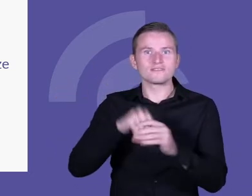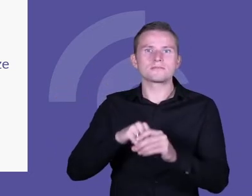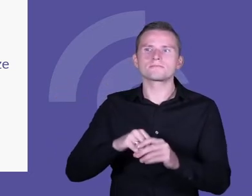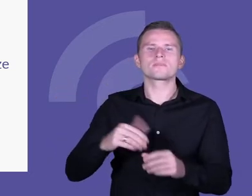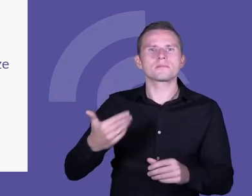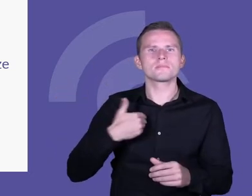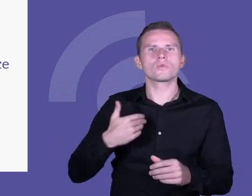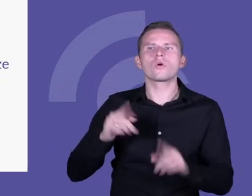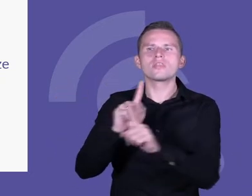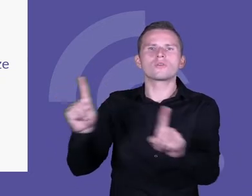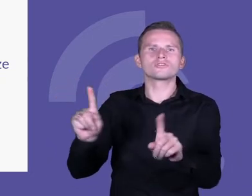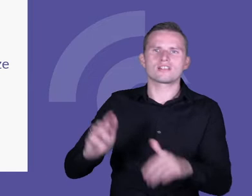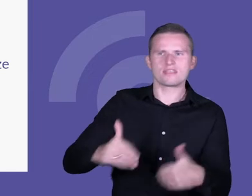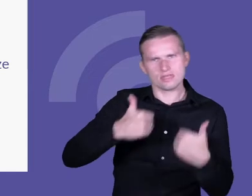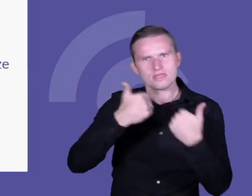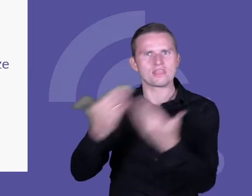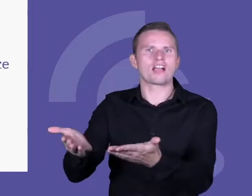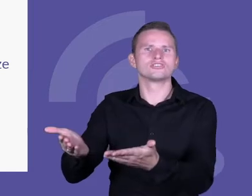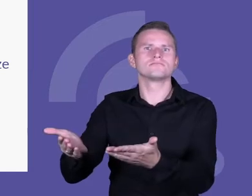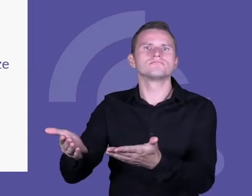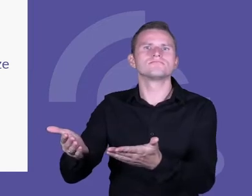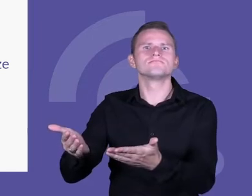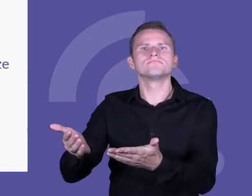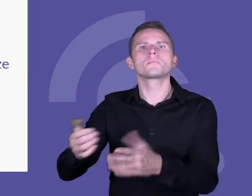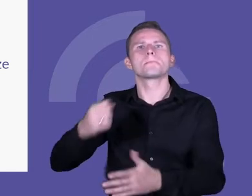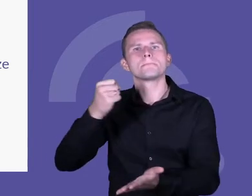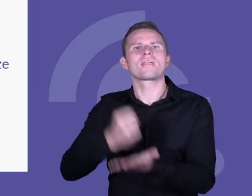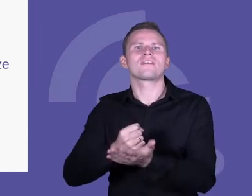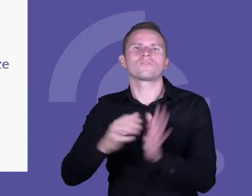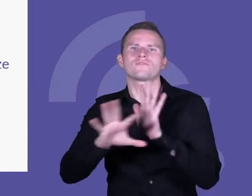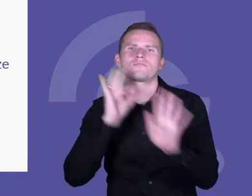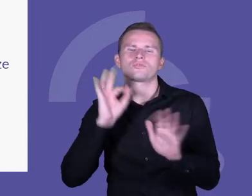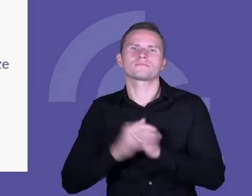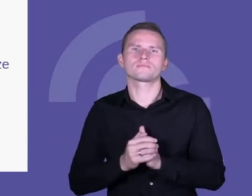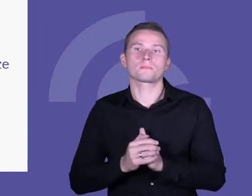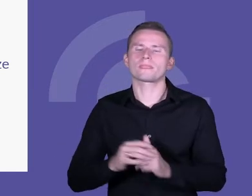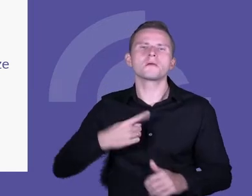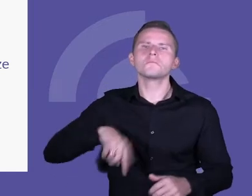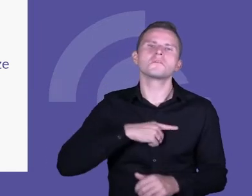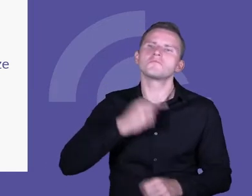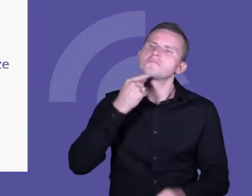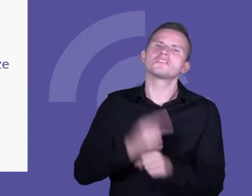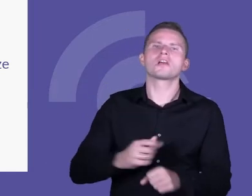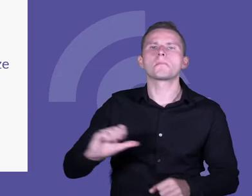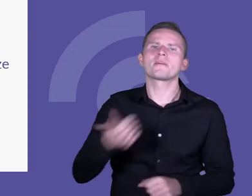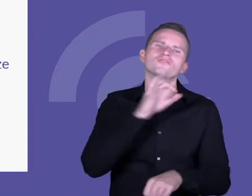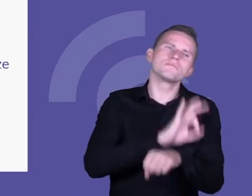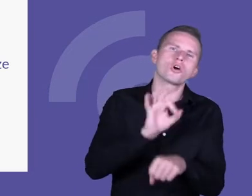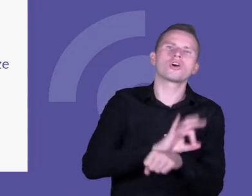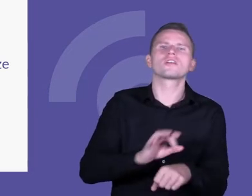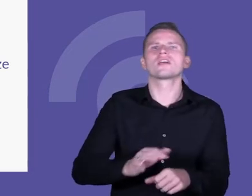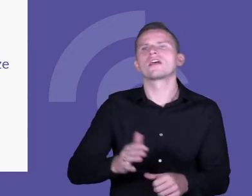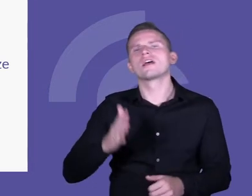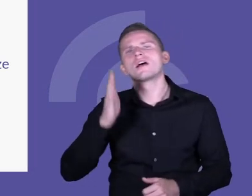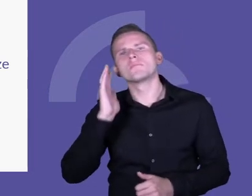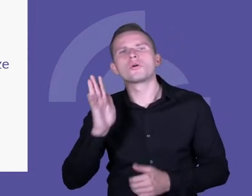wyboru, to znaczy myśmy nie narzucili określonego modelu polegającego na tym, że najpierw projekt, potem uczysz przez dociekanie, a potem być